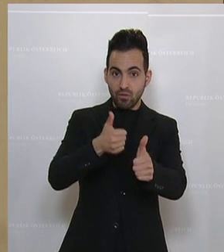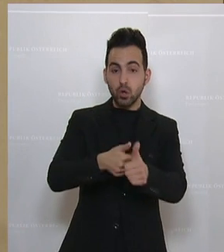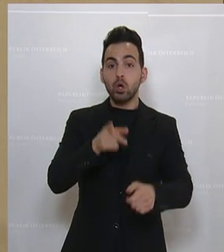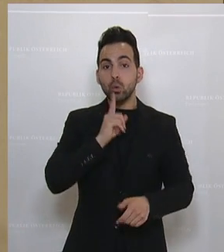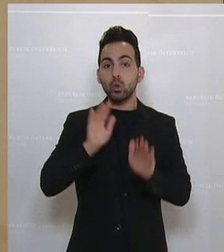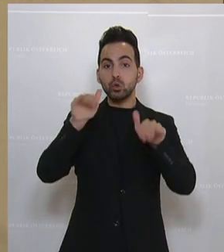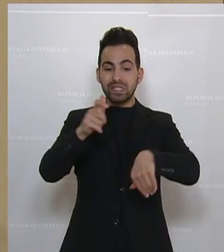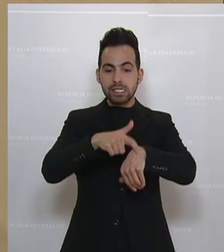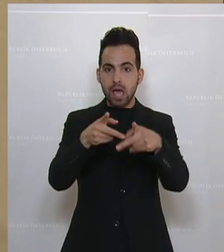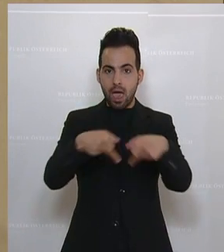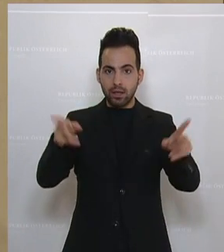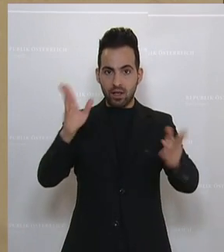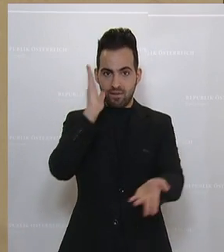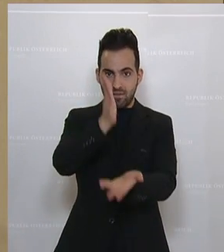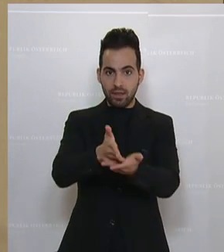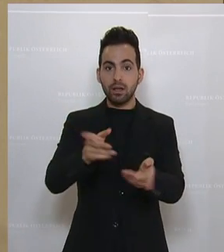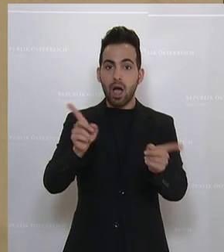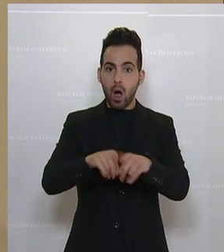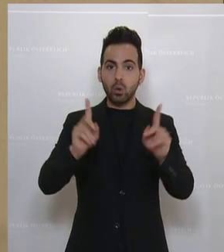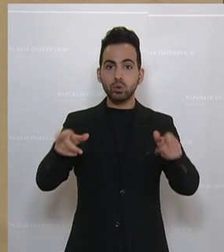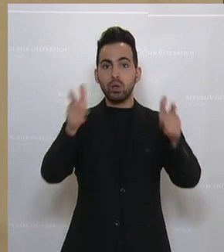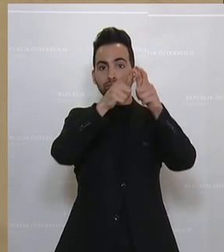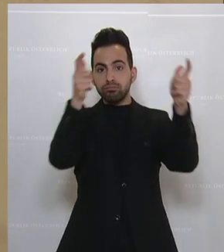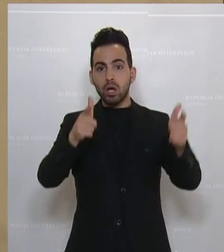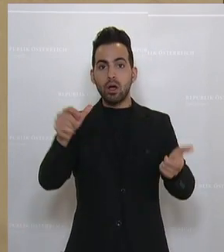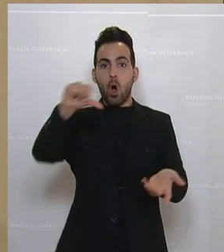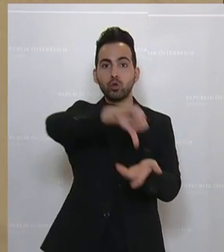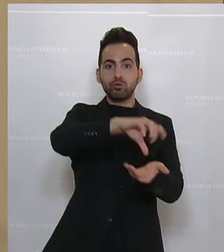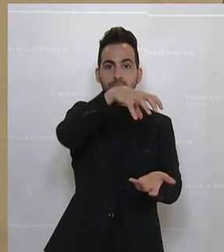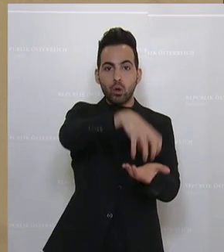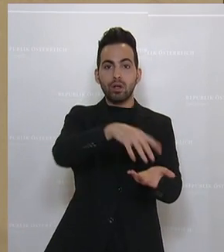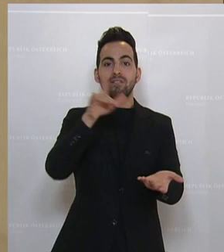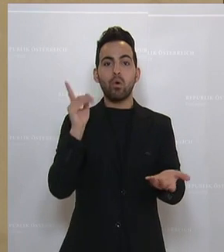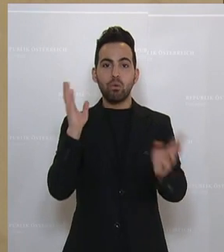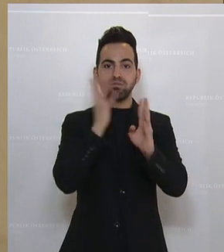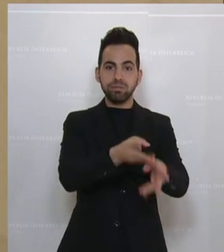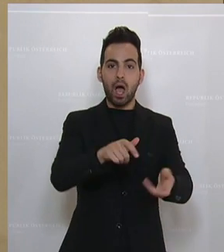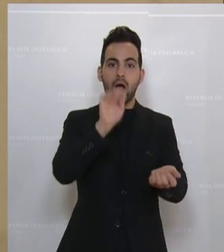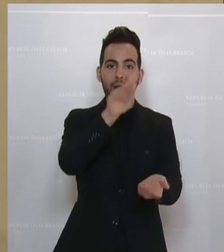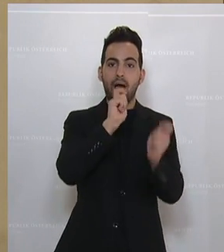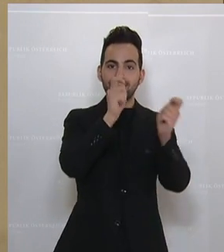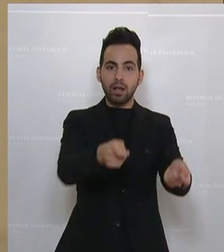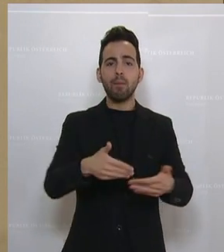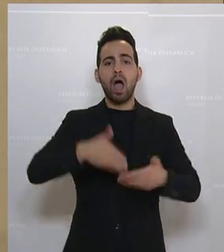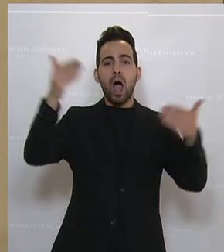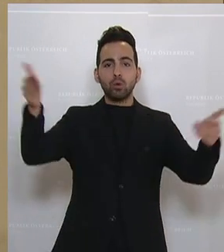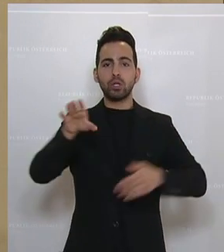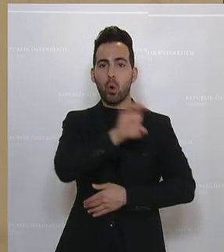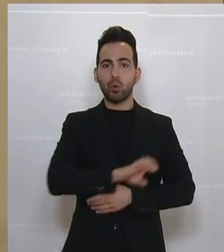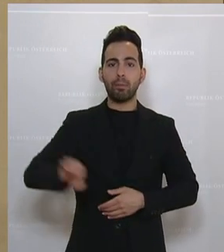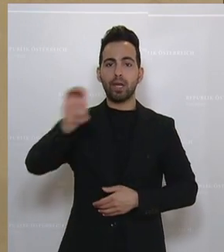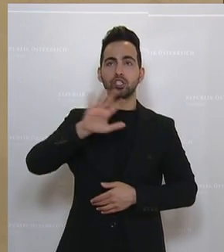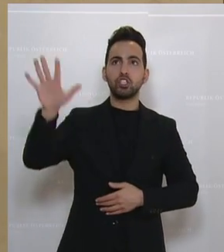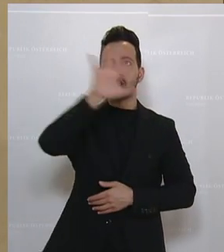als Schutz auf Zeit zu verstehen ist und eine Einrichtung von Hotspots zur Bearbeitung von Asylanträgen außerhalb des europäischen Territoriums